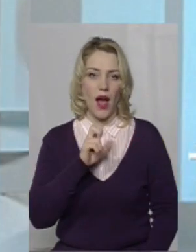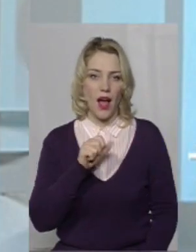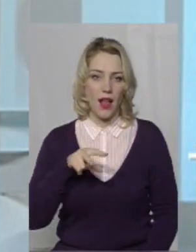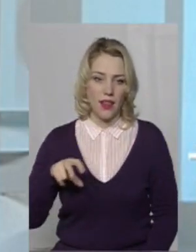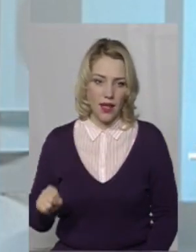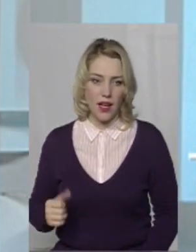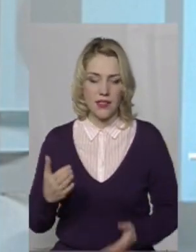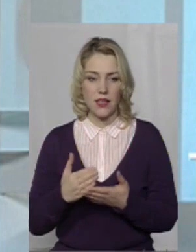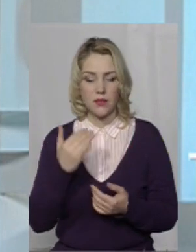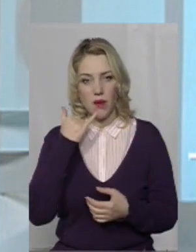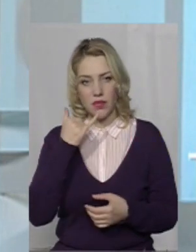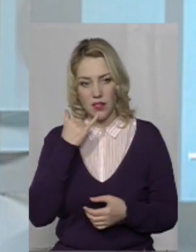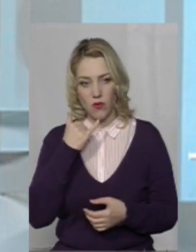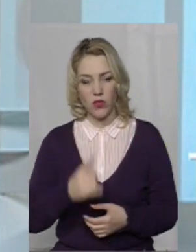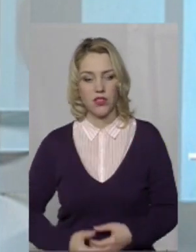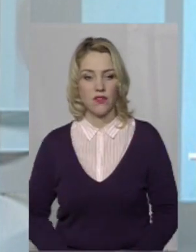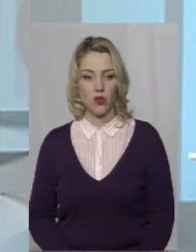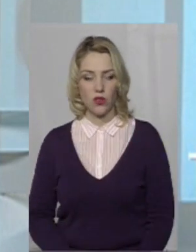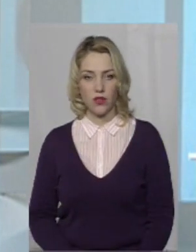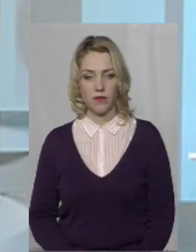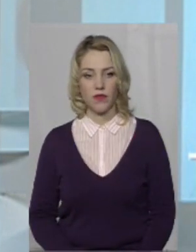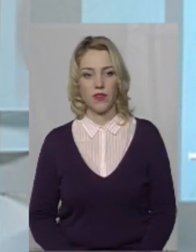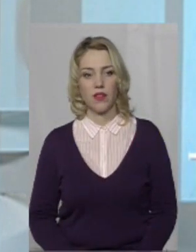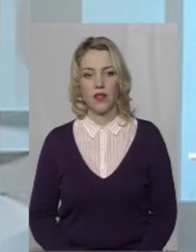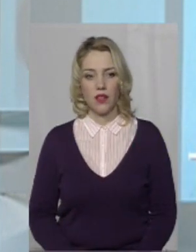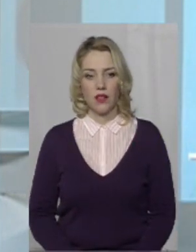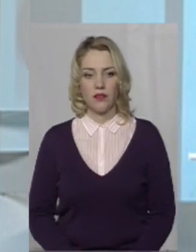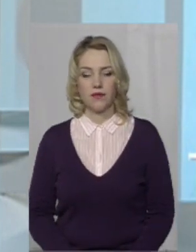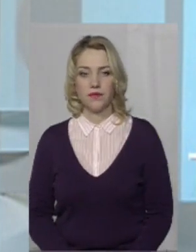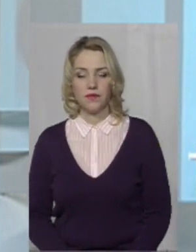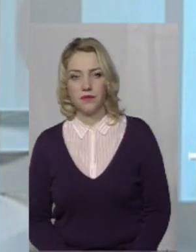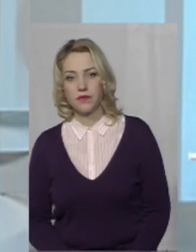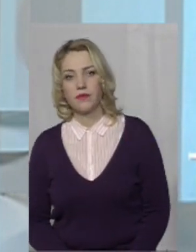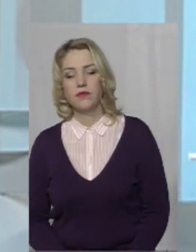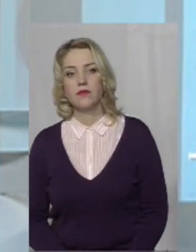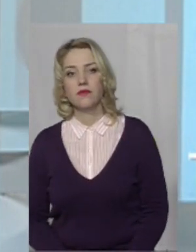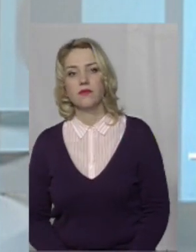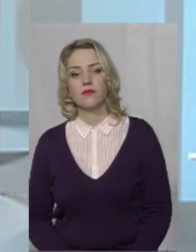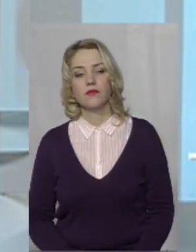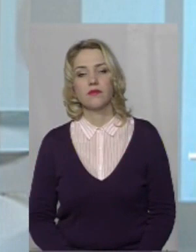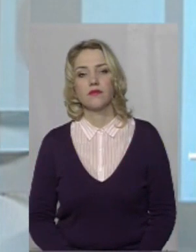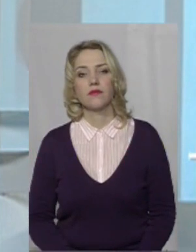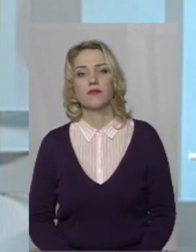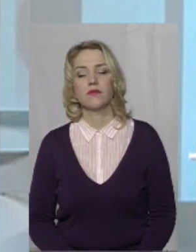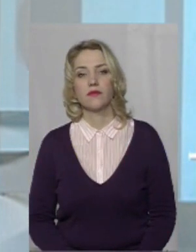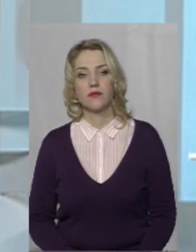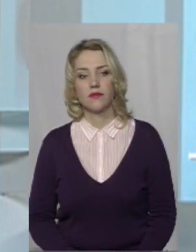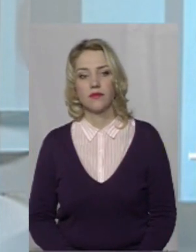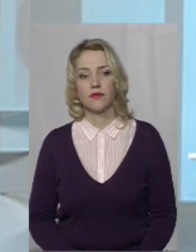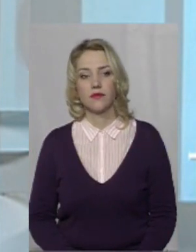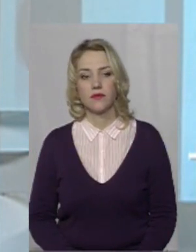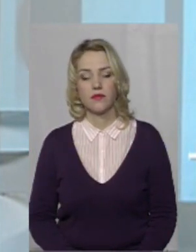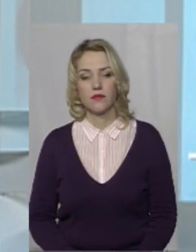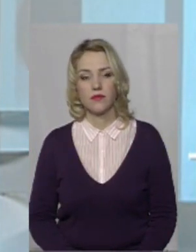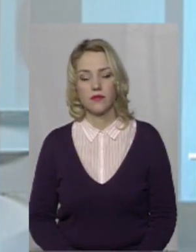Зараз маємо телефонний дзвінок, так? Пріоритет віддамо йому, а потім продовжимо про шахрайство розмову. Ми